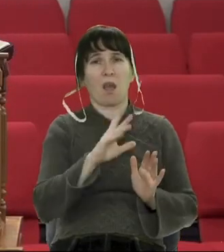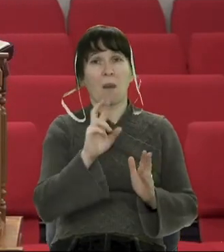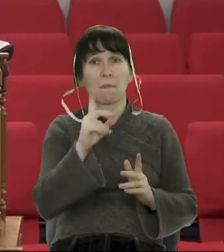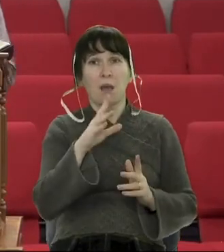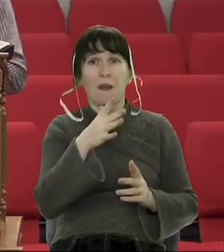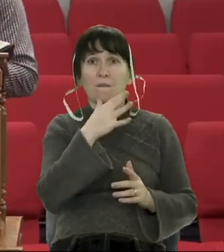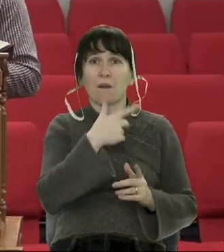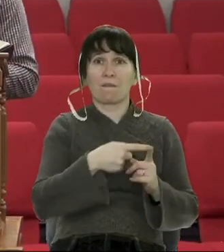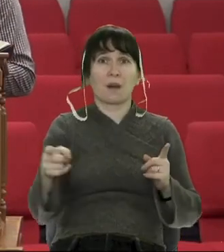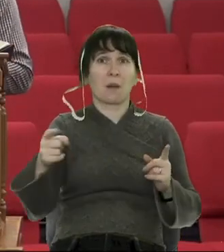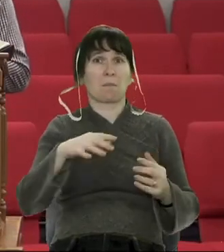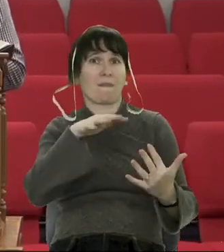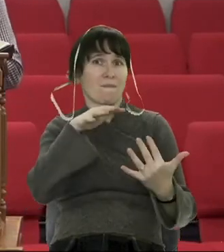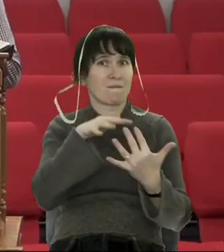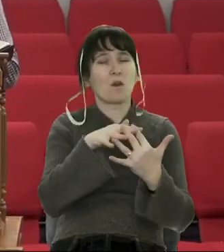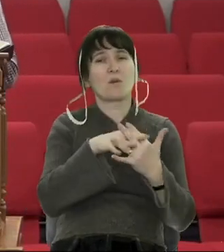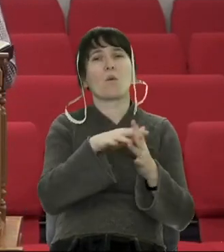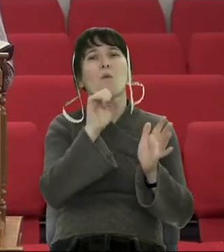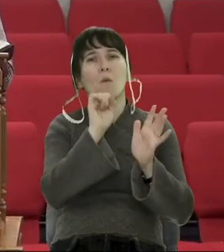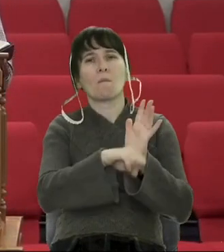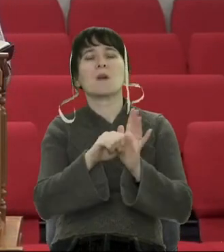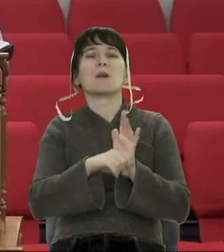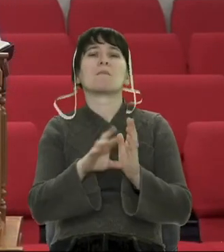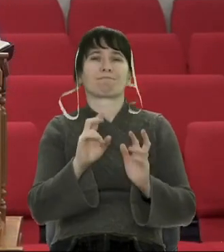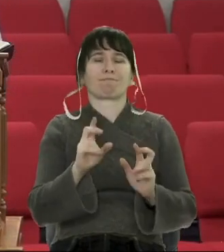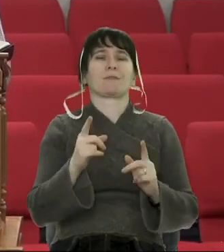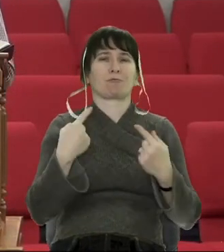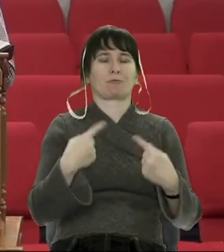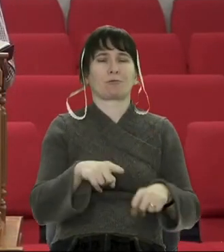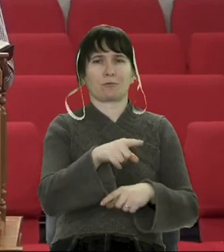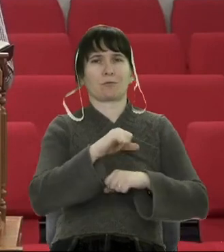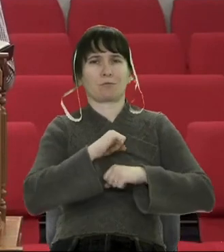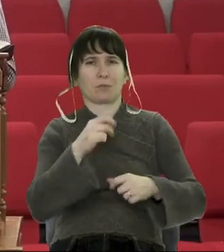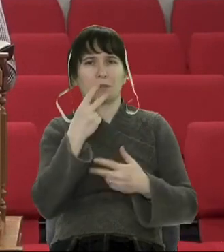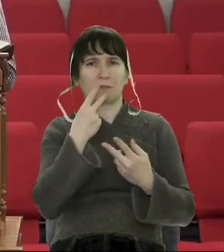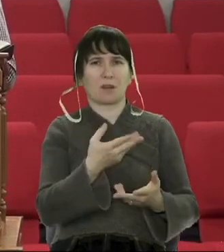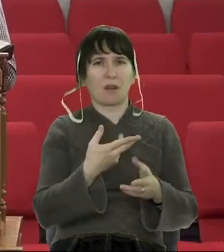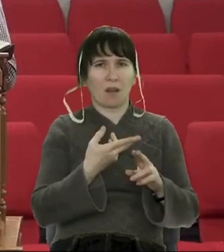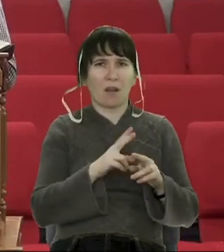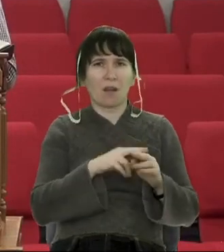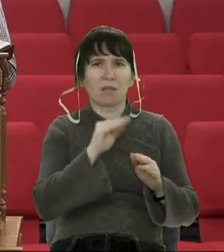І хотів би навести зараз декілька таких прикладів нам